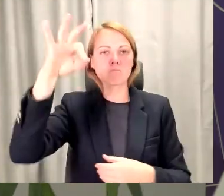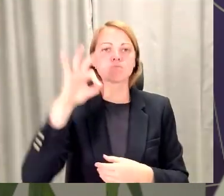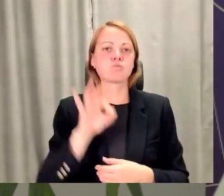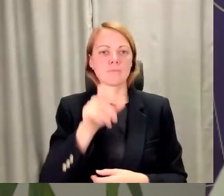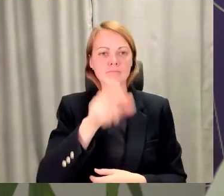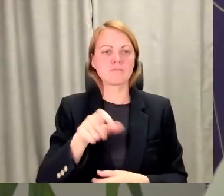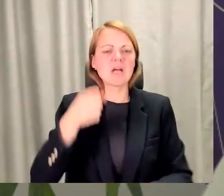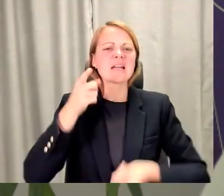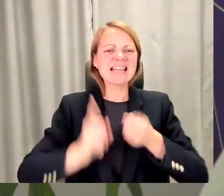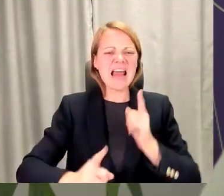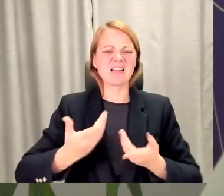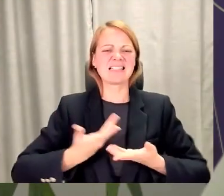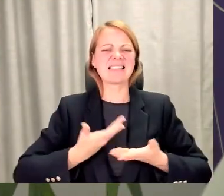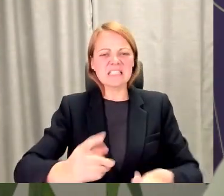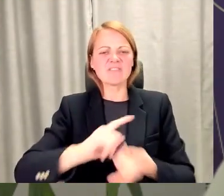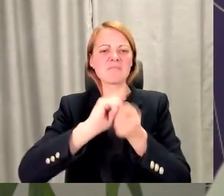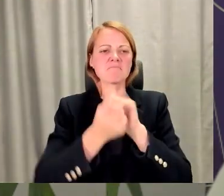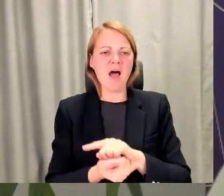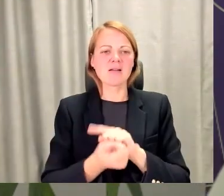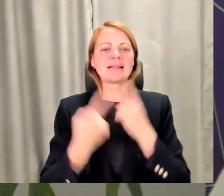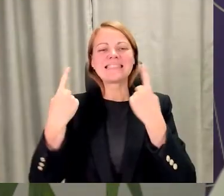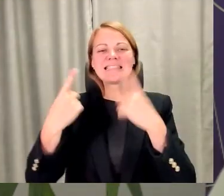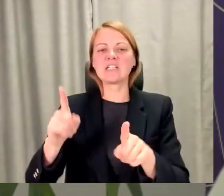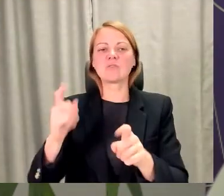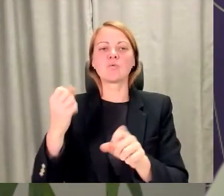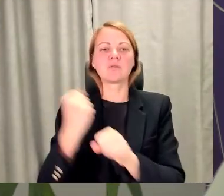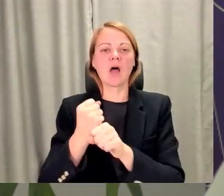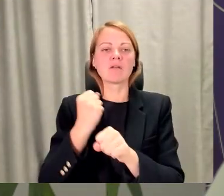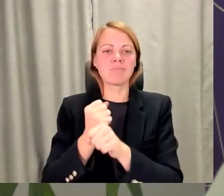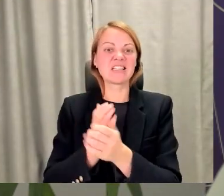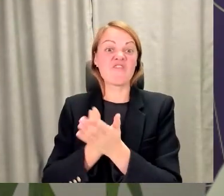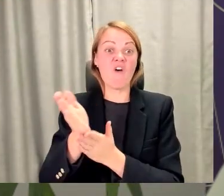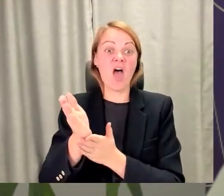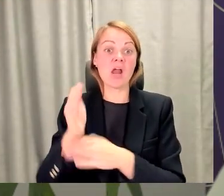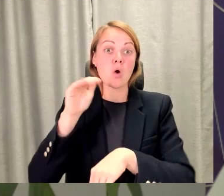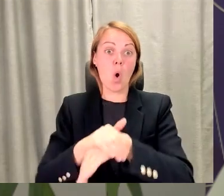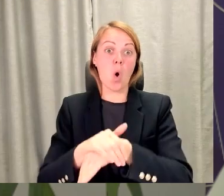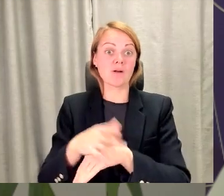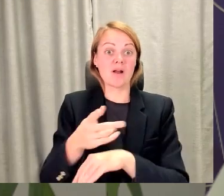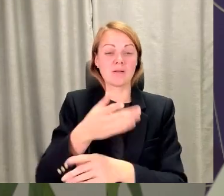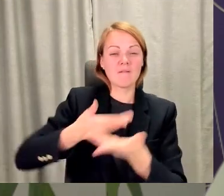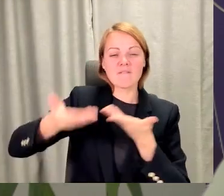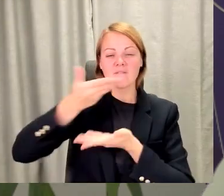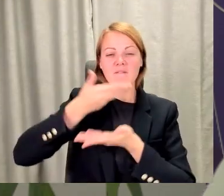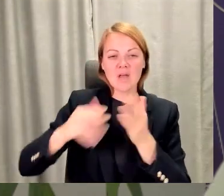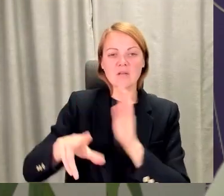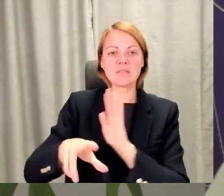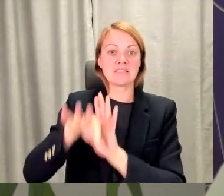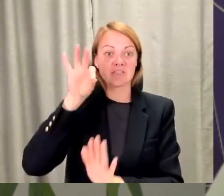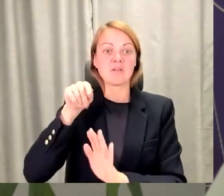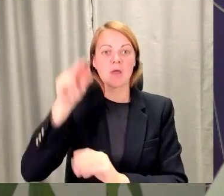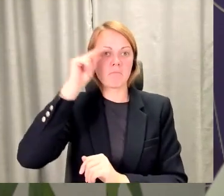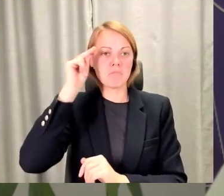dzīvē ar citu darba sfēru konkrētā jomā, ko mēs esam izvēlējušies, un apmācību garajām, četru